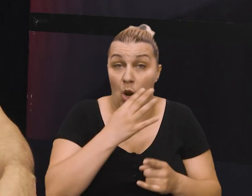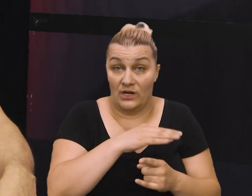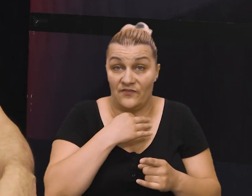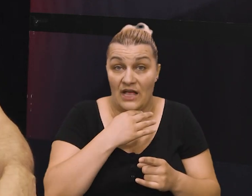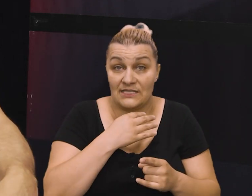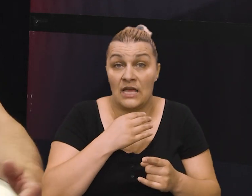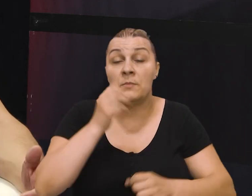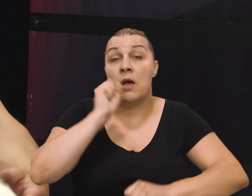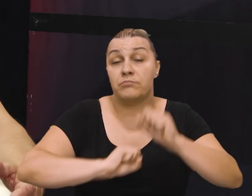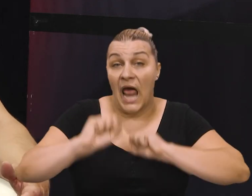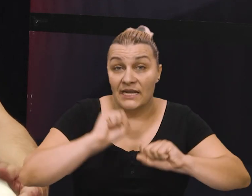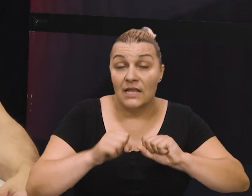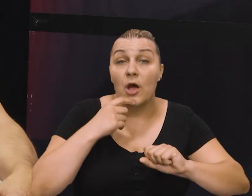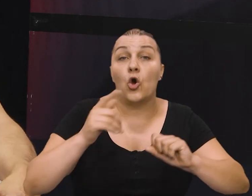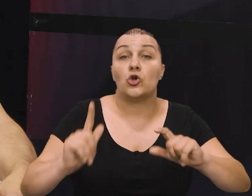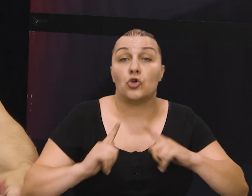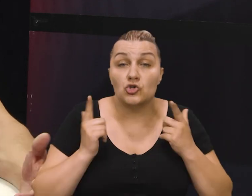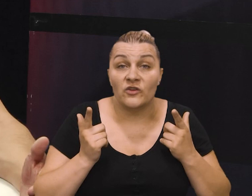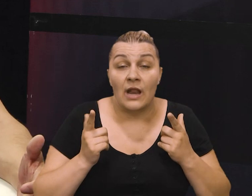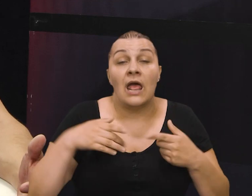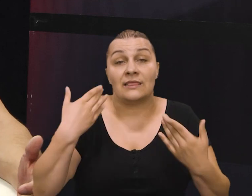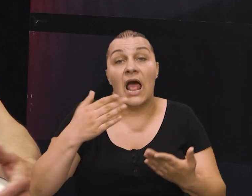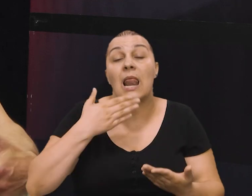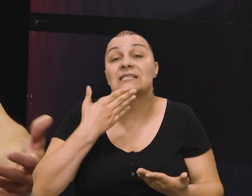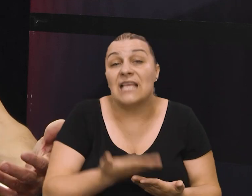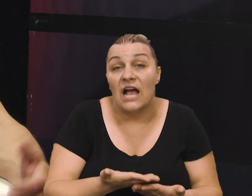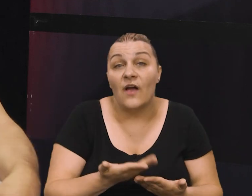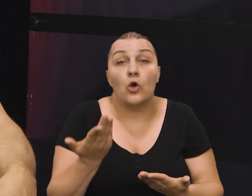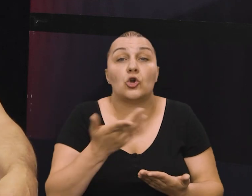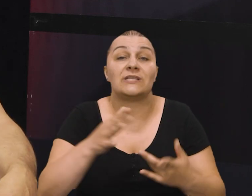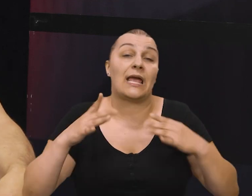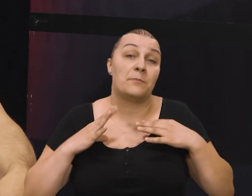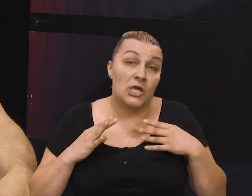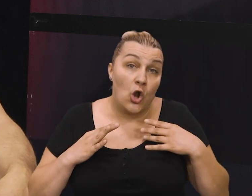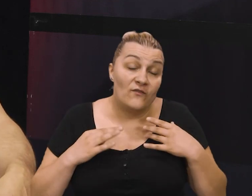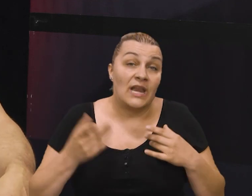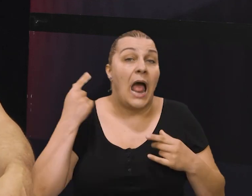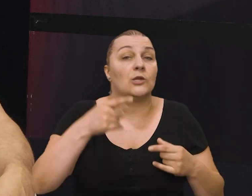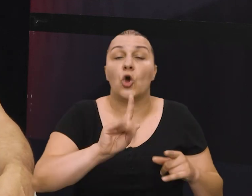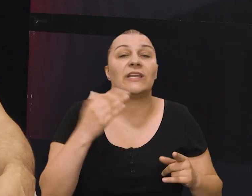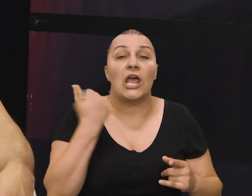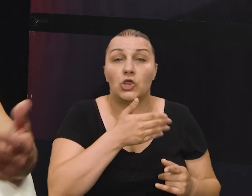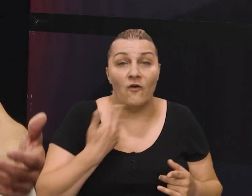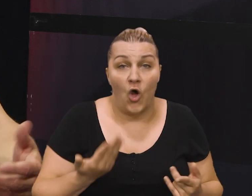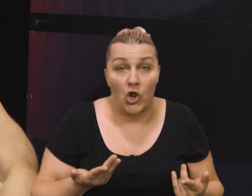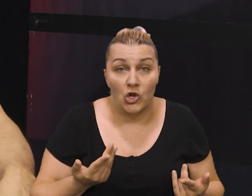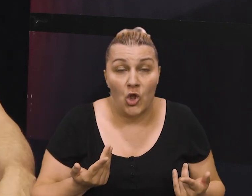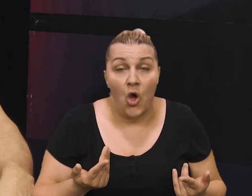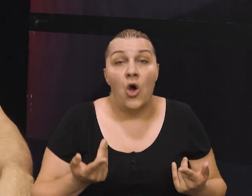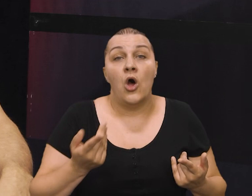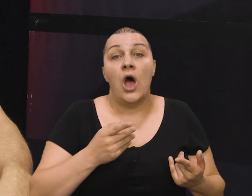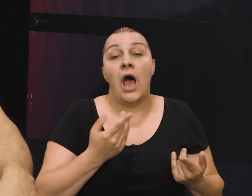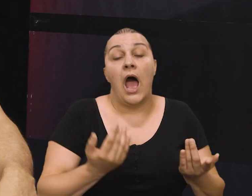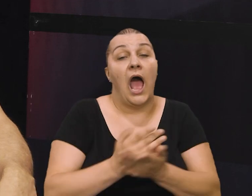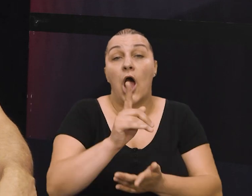jednom dijelu hrvatskoj populaciji braniteljima koja je preživila odala zahvalu kroz neke mirovine ali je to nedovoljno znači